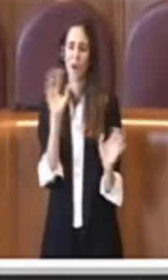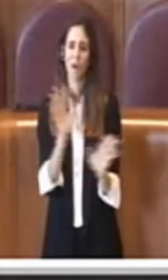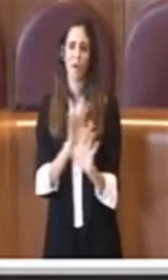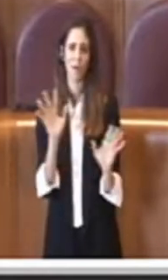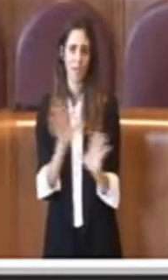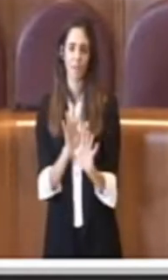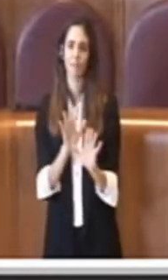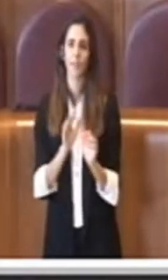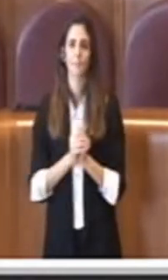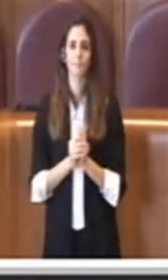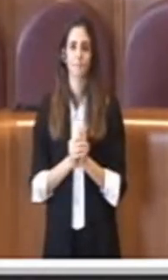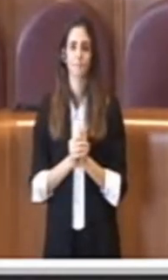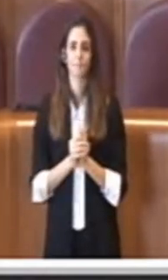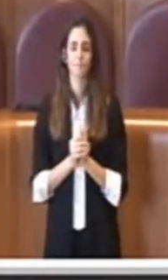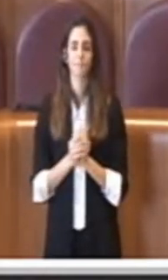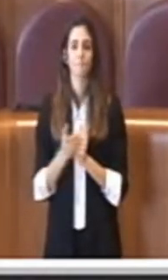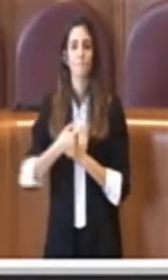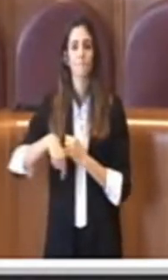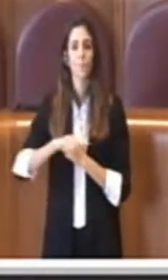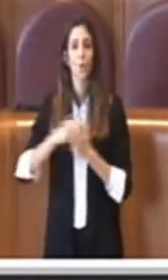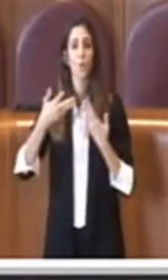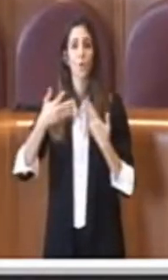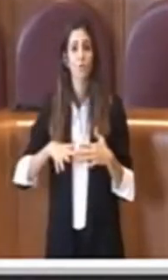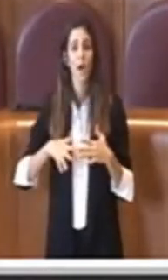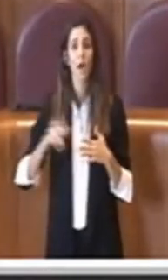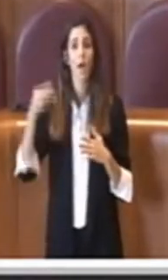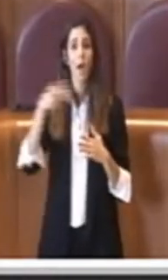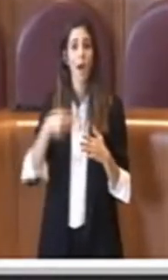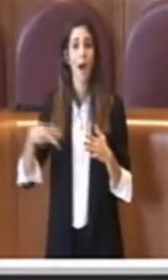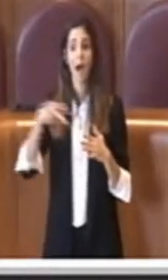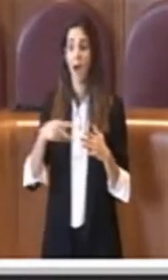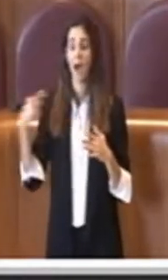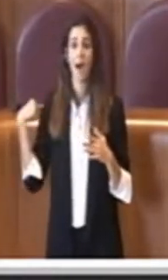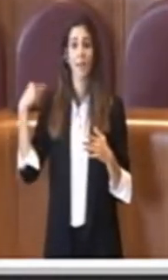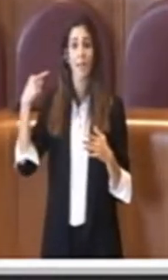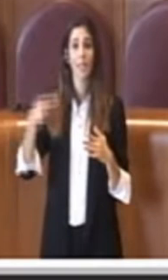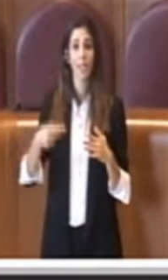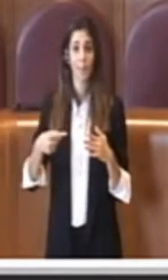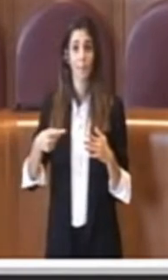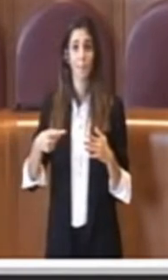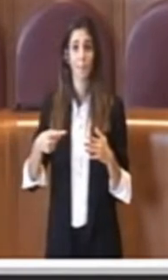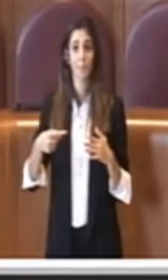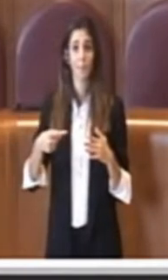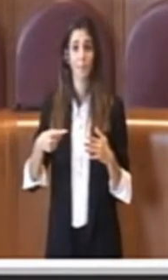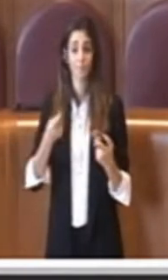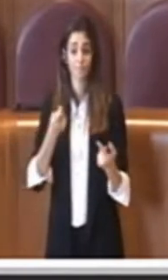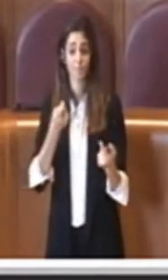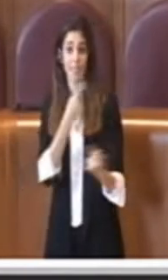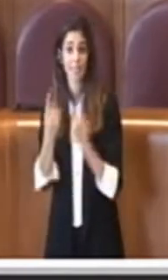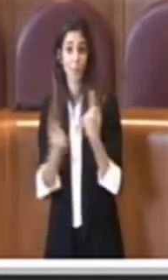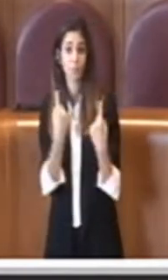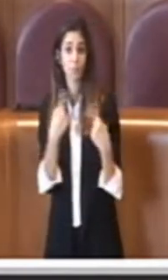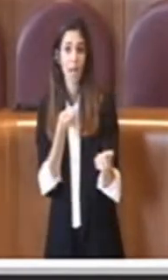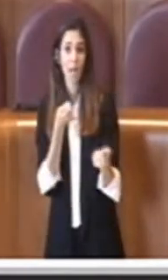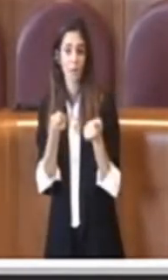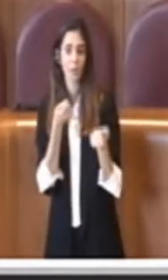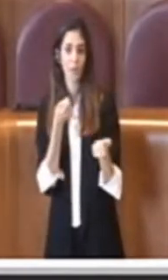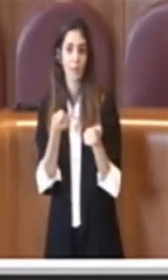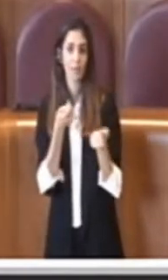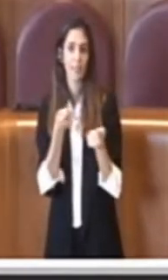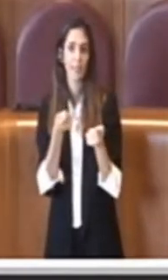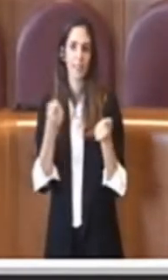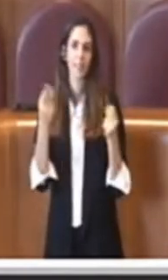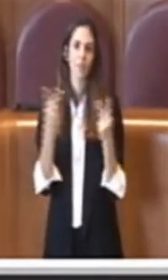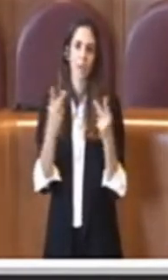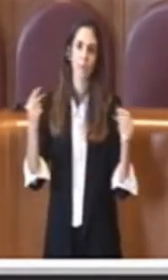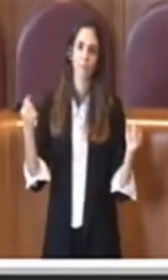molto estreme. Abbiamo provveduto nel tempo a gestire questa situazione purtroppo con,